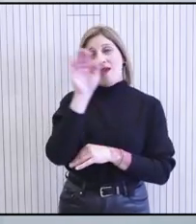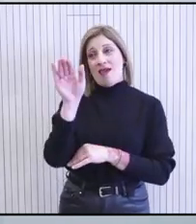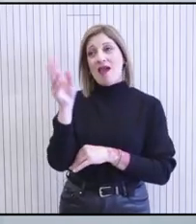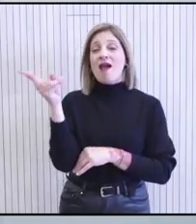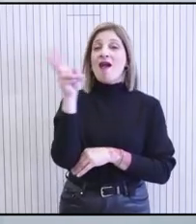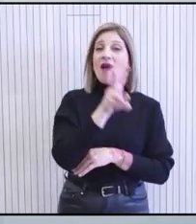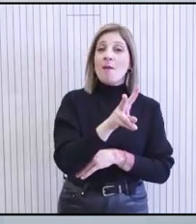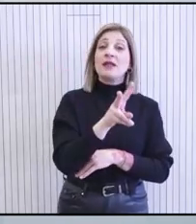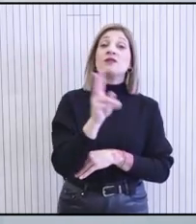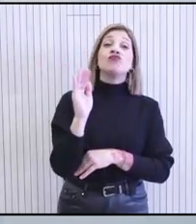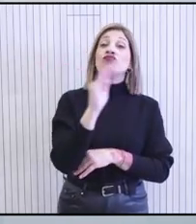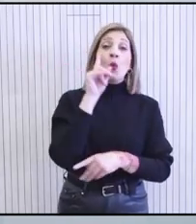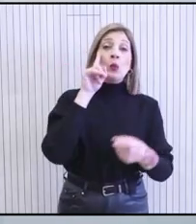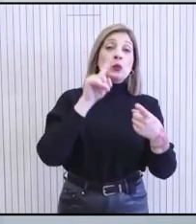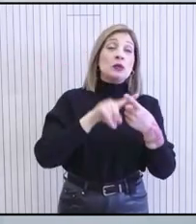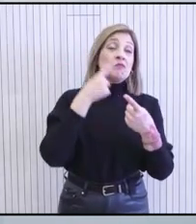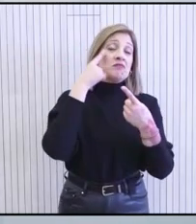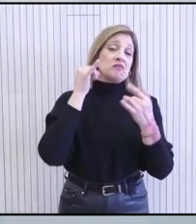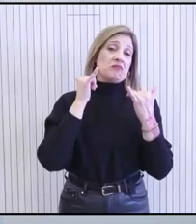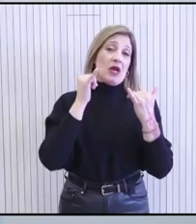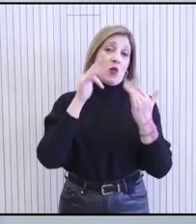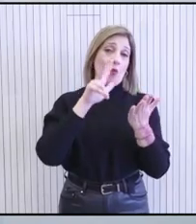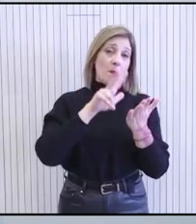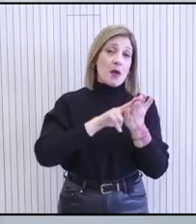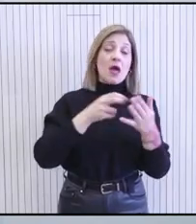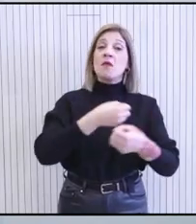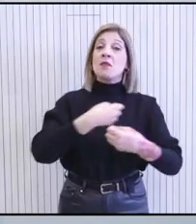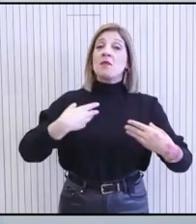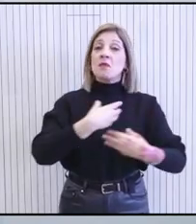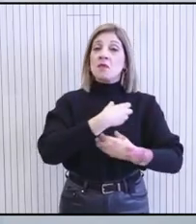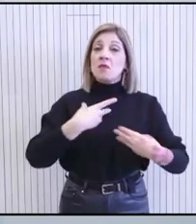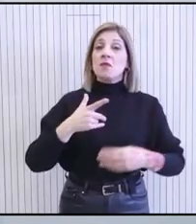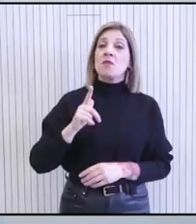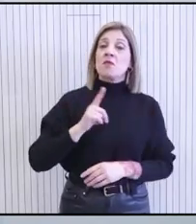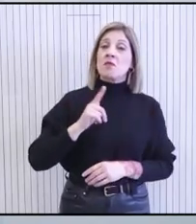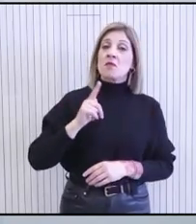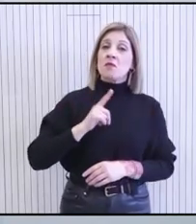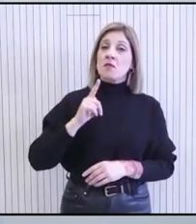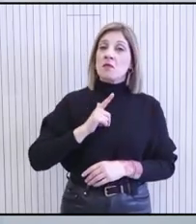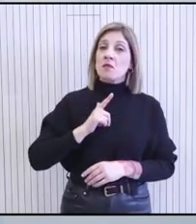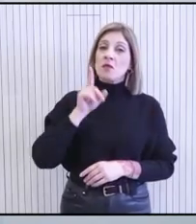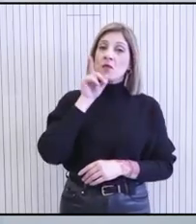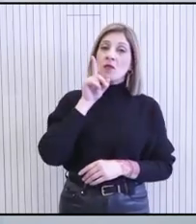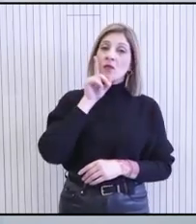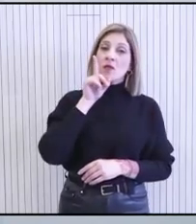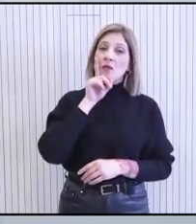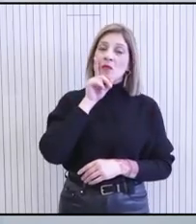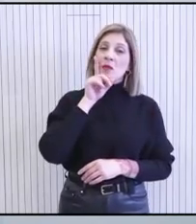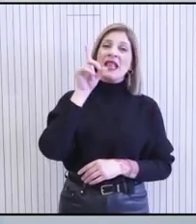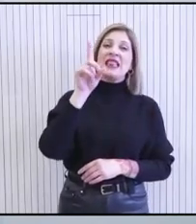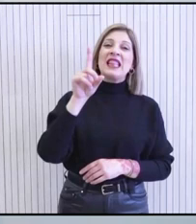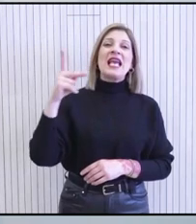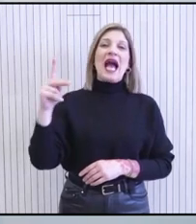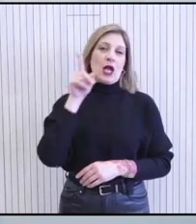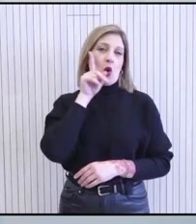Στην παρουσία του Γενικού Γραμματάι των Ενωμένων Εθνών, η ενημέρωση που έχουμε είναι ότι αναμένεται η κάθοδος της κυρίας Δικάρλο στην